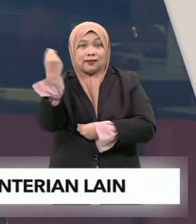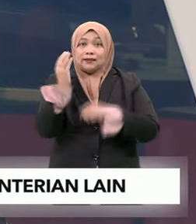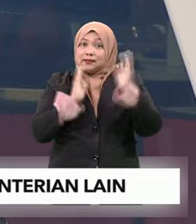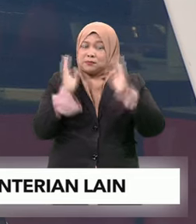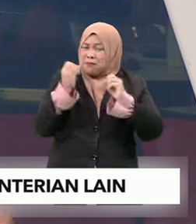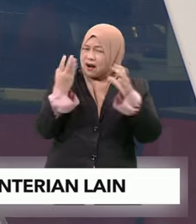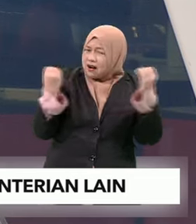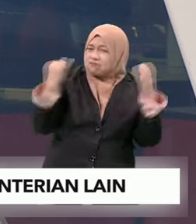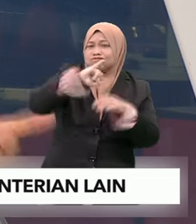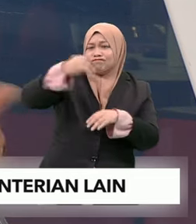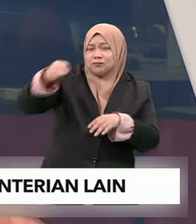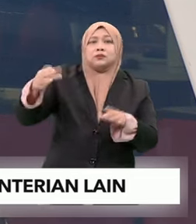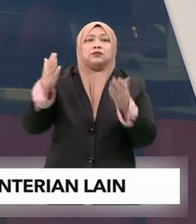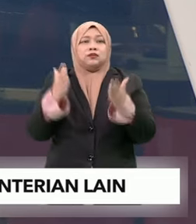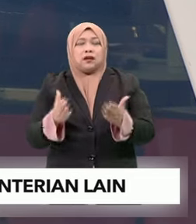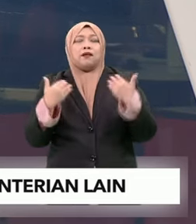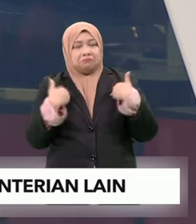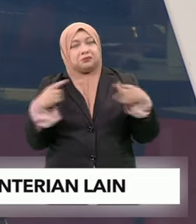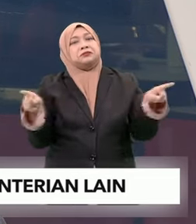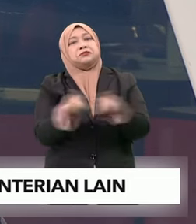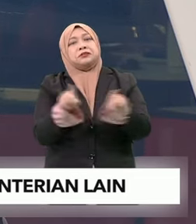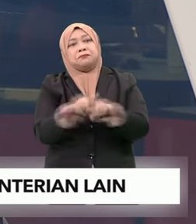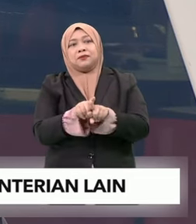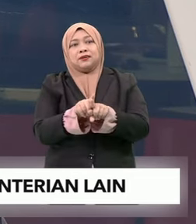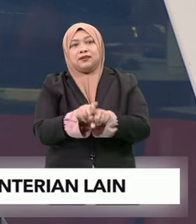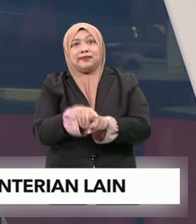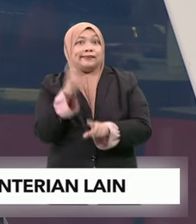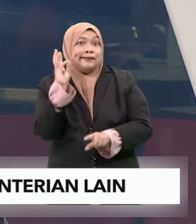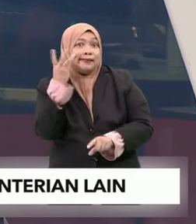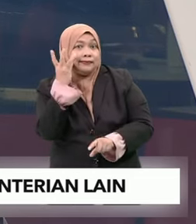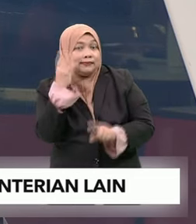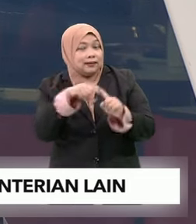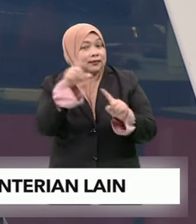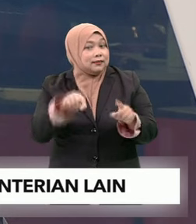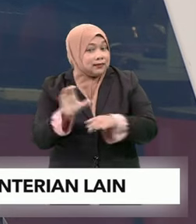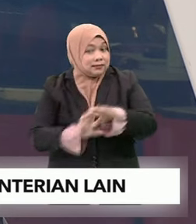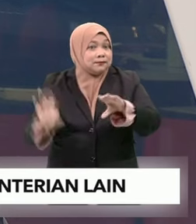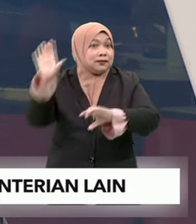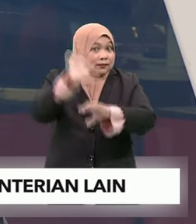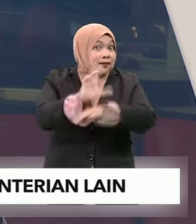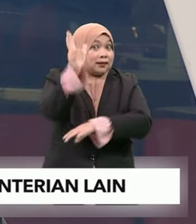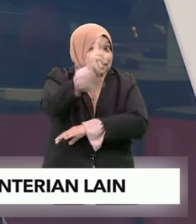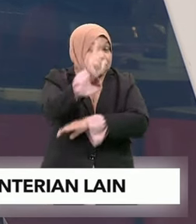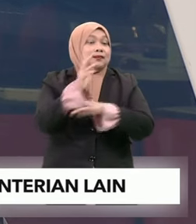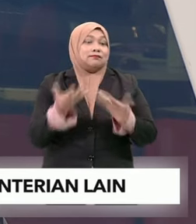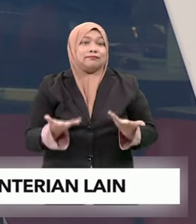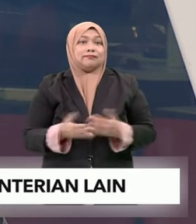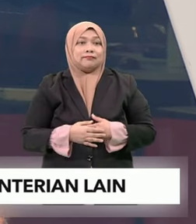jutaan orang juga menikmati beras yang disubsidi oleh kerajaan.